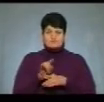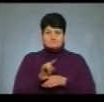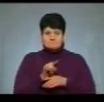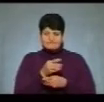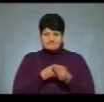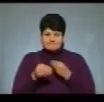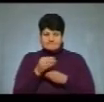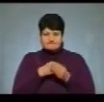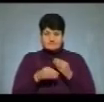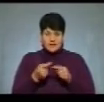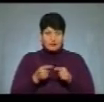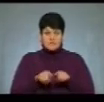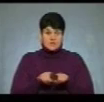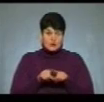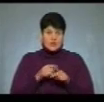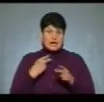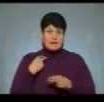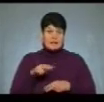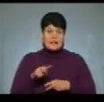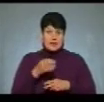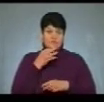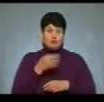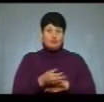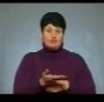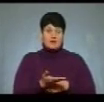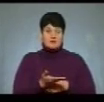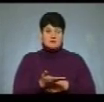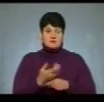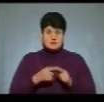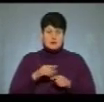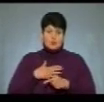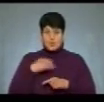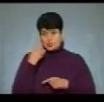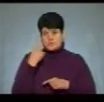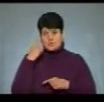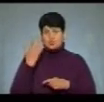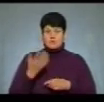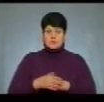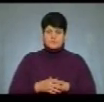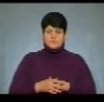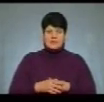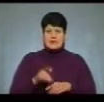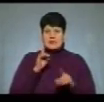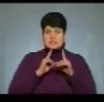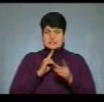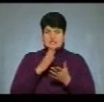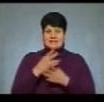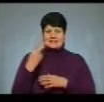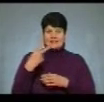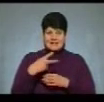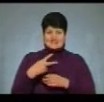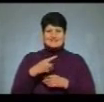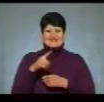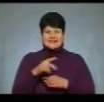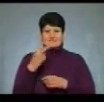а це теж кримінальна відповідальність. І таке моє особисто думка. На сесії присутні 20 із 22